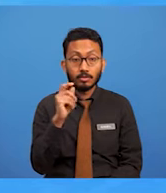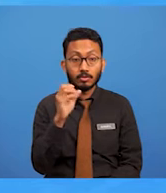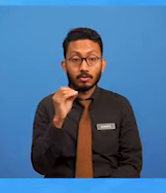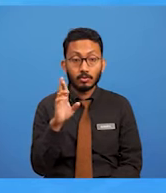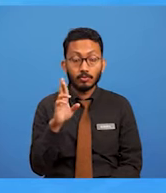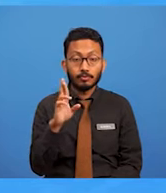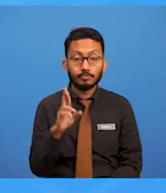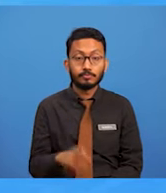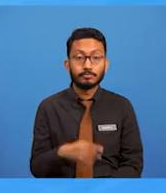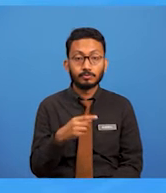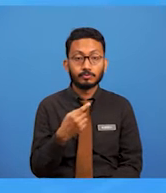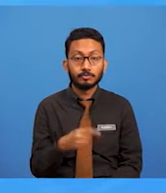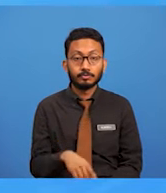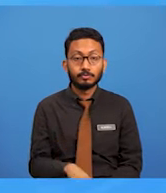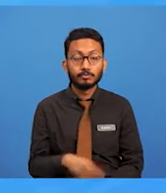jawapannya?